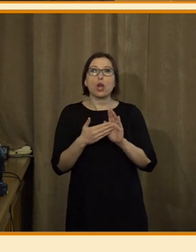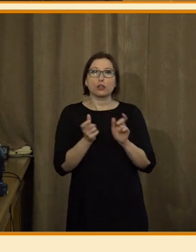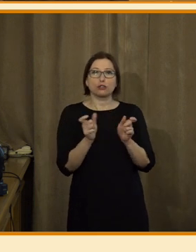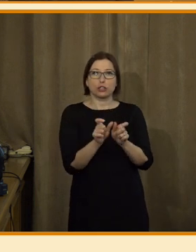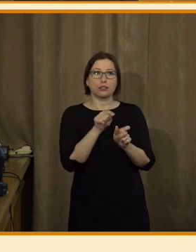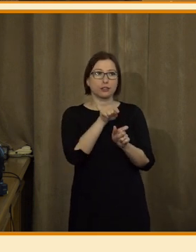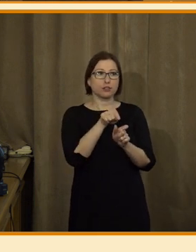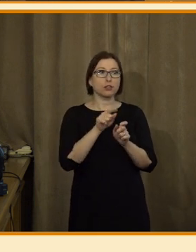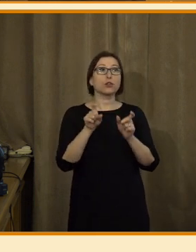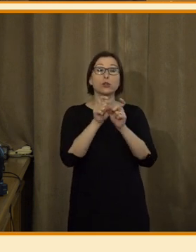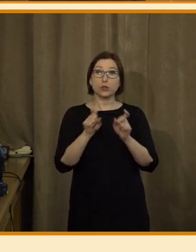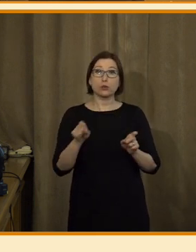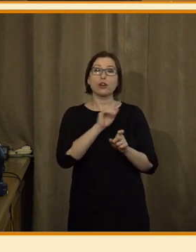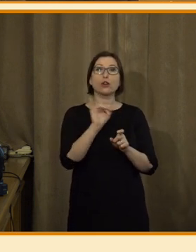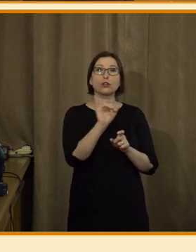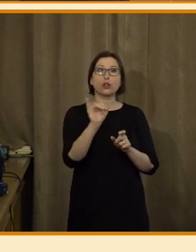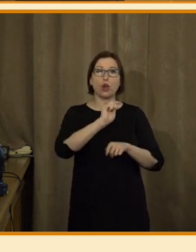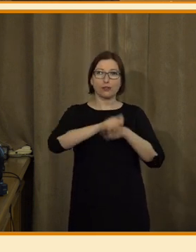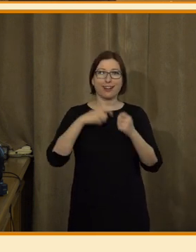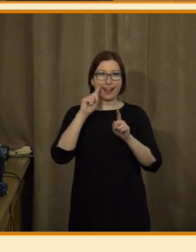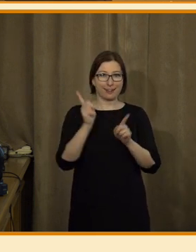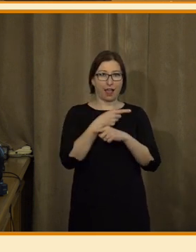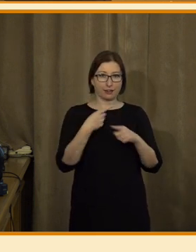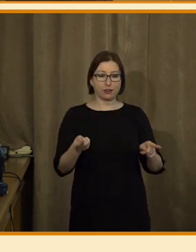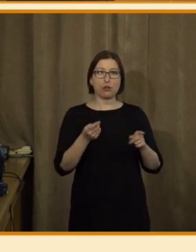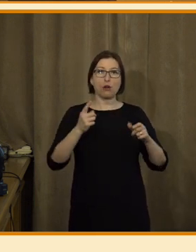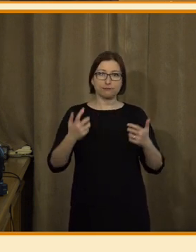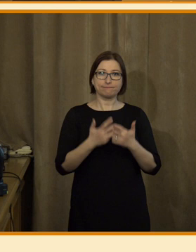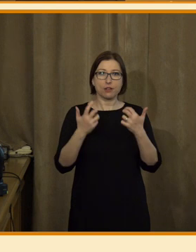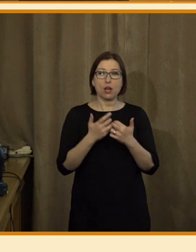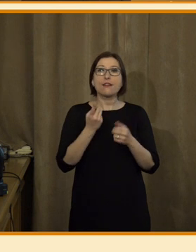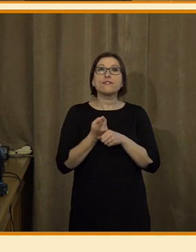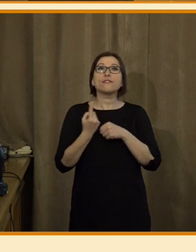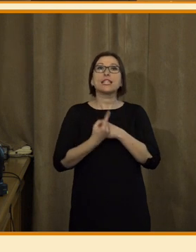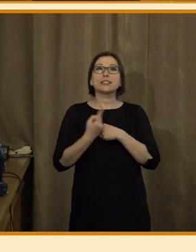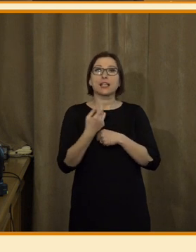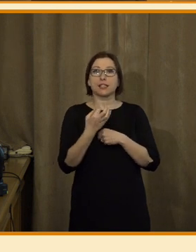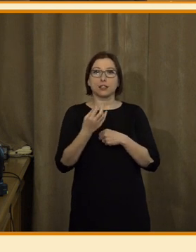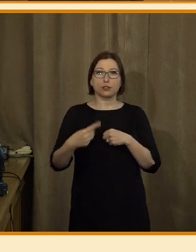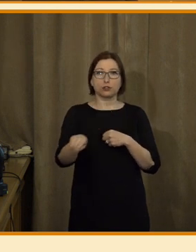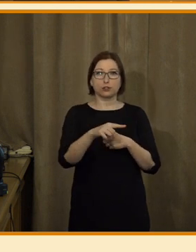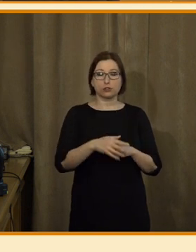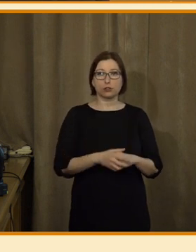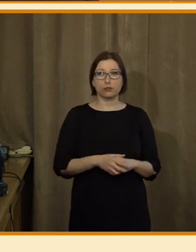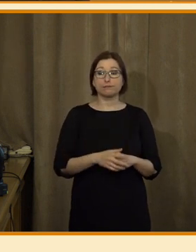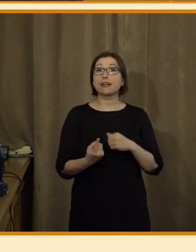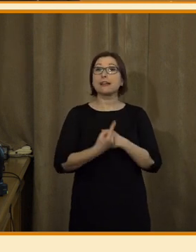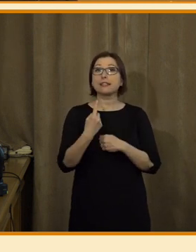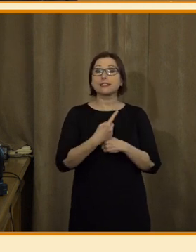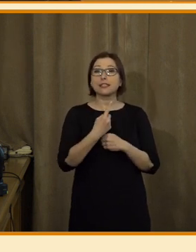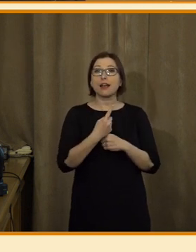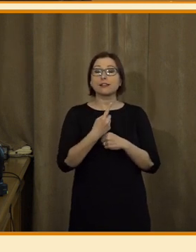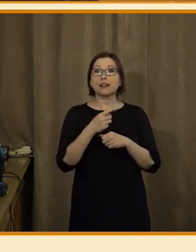Protože každý, kdo dělá rádia, ví, jaký to bude mít dopad. Jaký to bude mít dopad